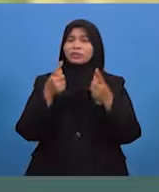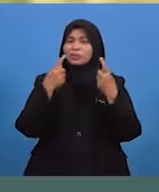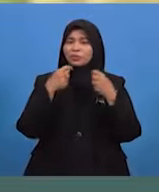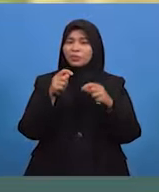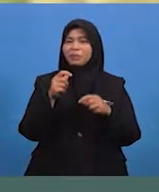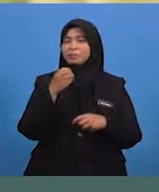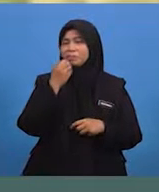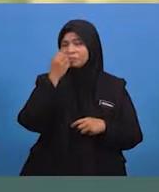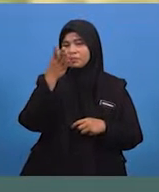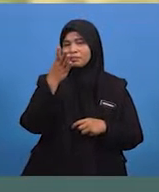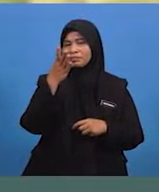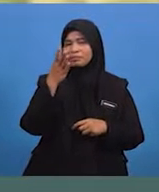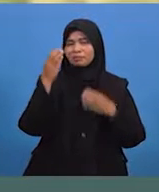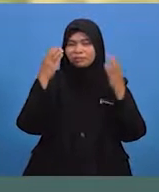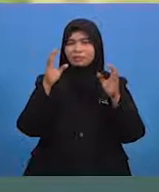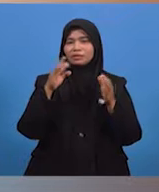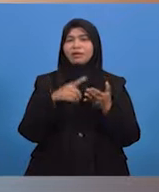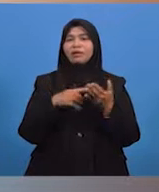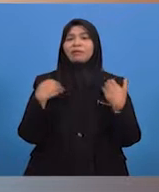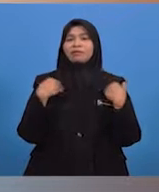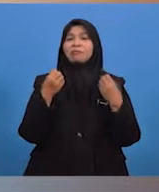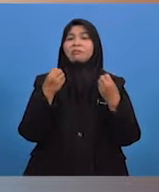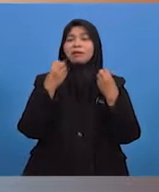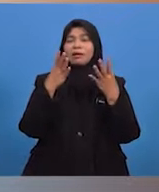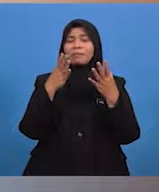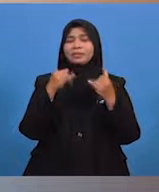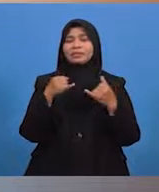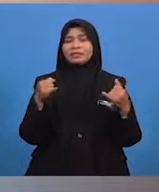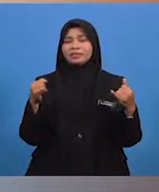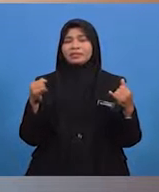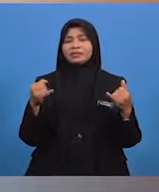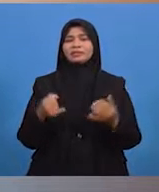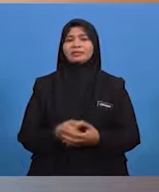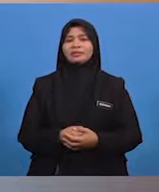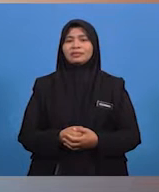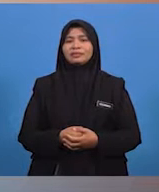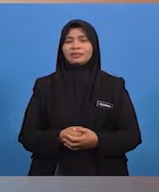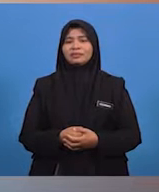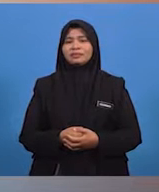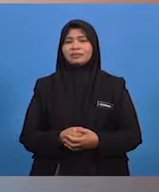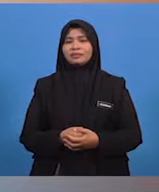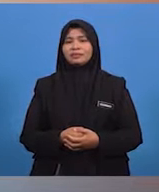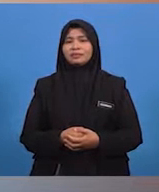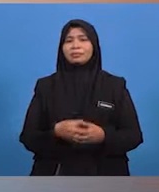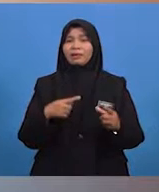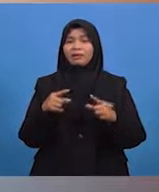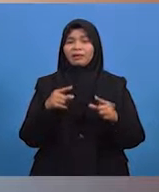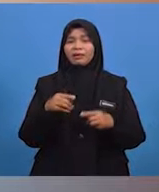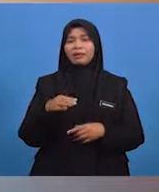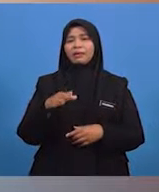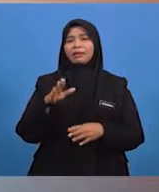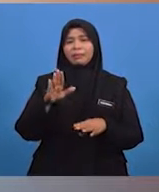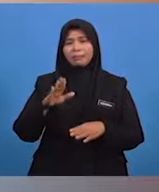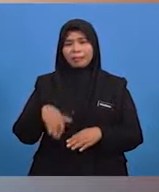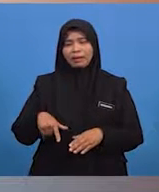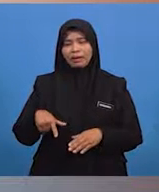cikgu ada berapa jenis pergerakan. Wow, hebat. Tepat jawapan anda. Baiklah, murid